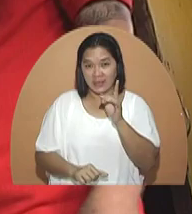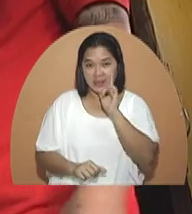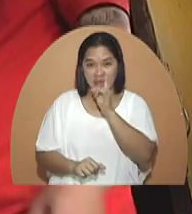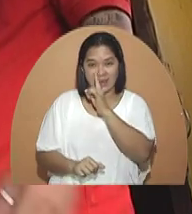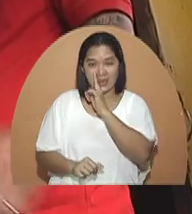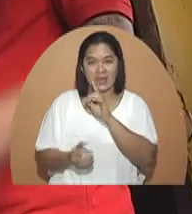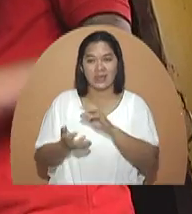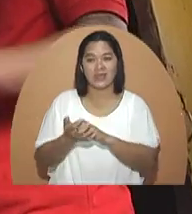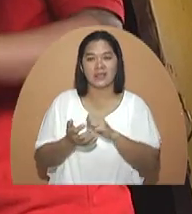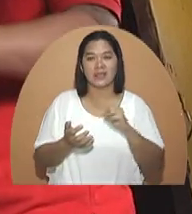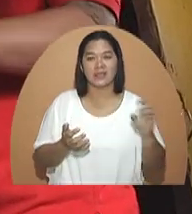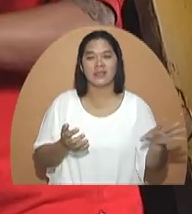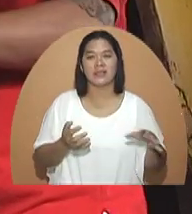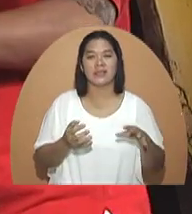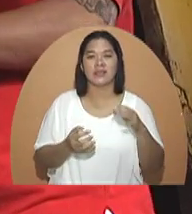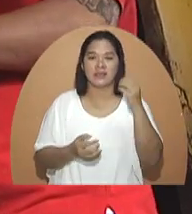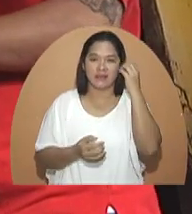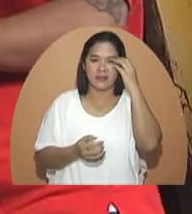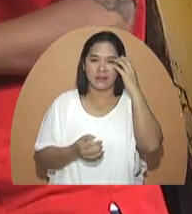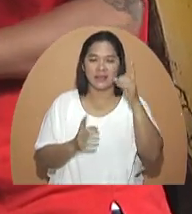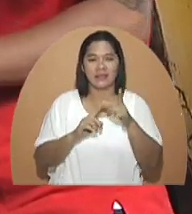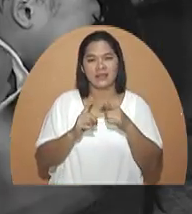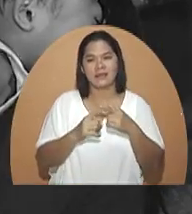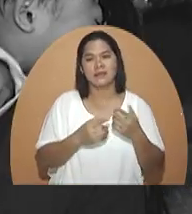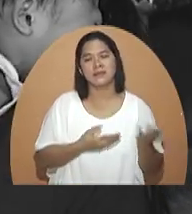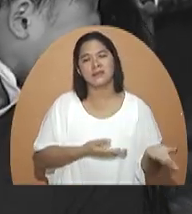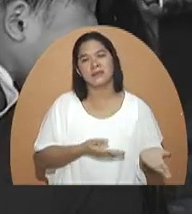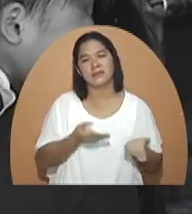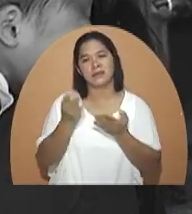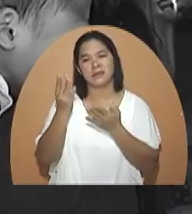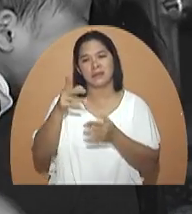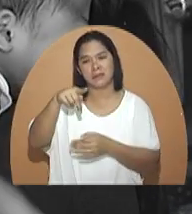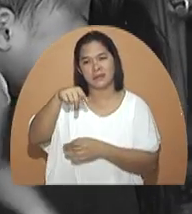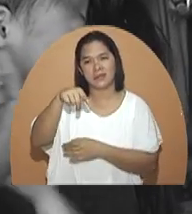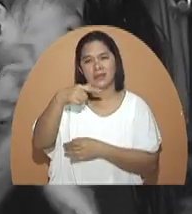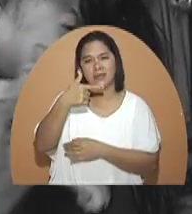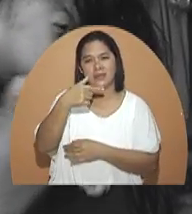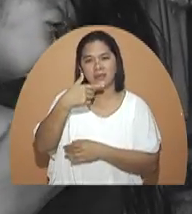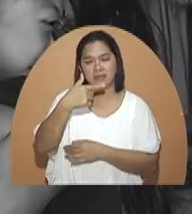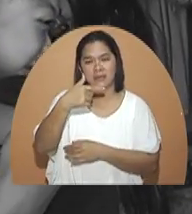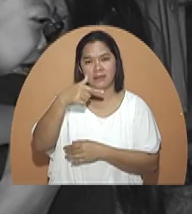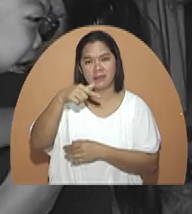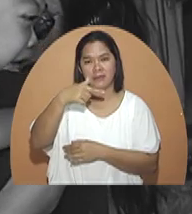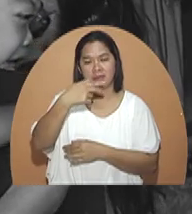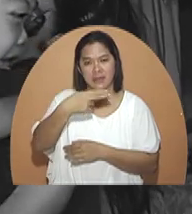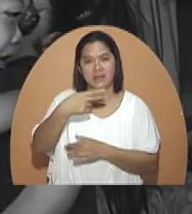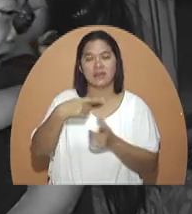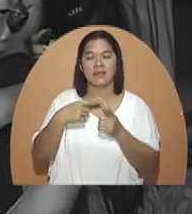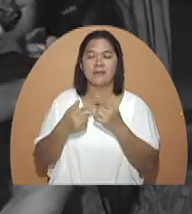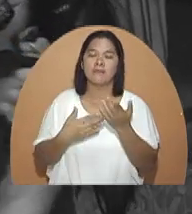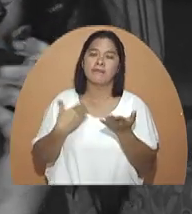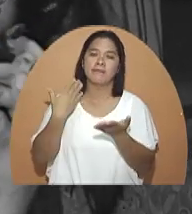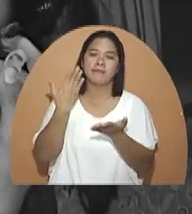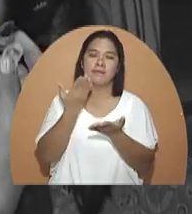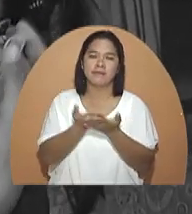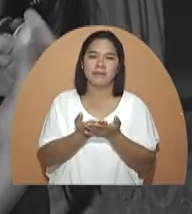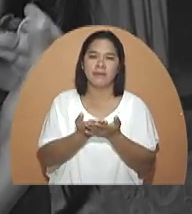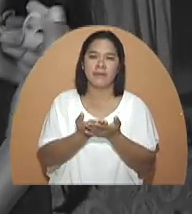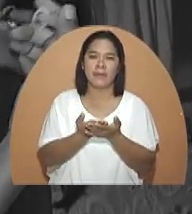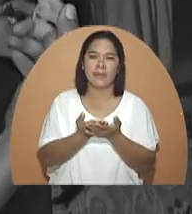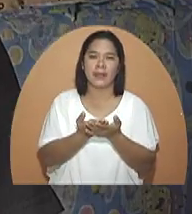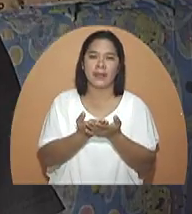Rupert para tanggalin ang bukol. Pinatingnan po namin siya sa PGH pagdating po namin doon